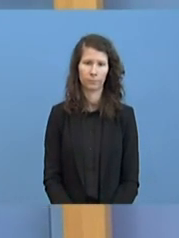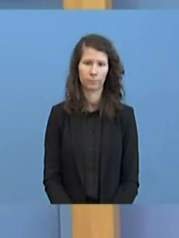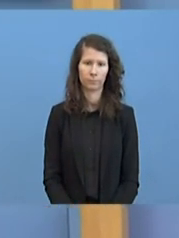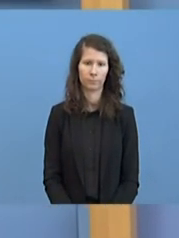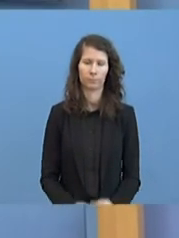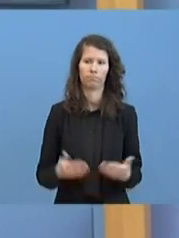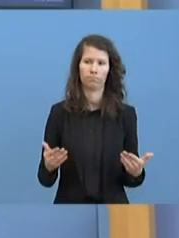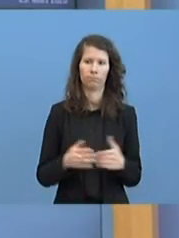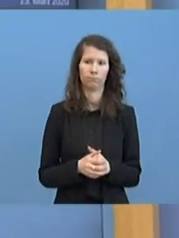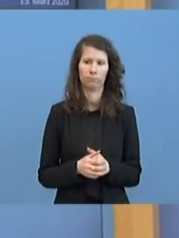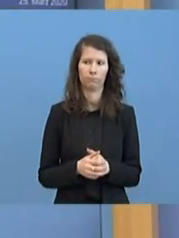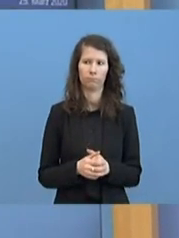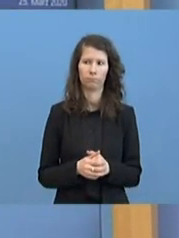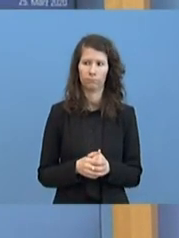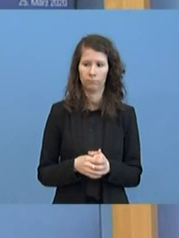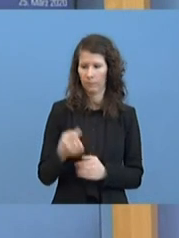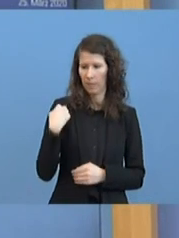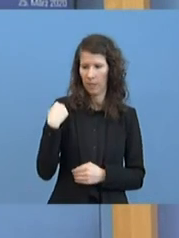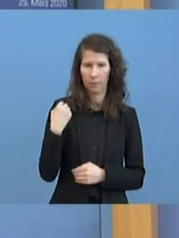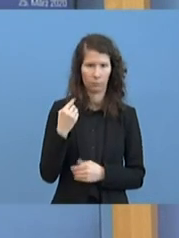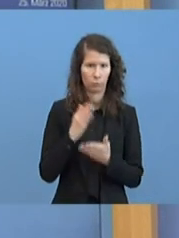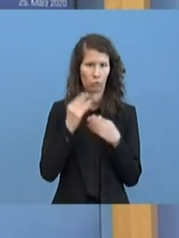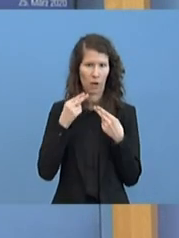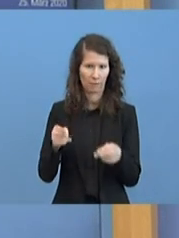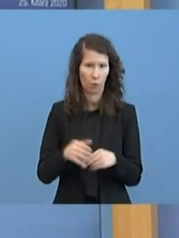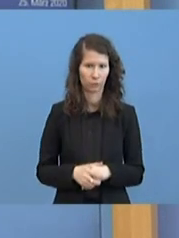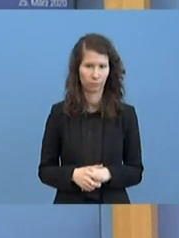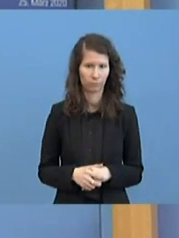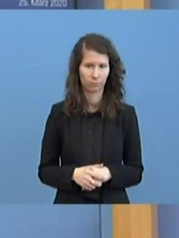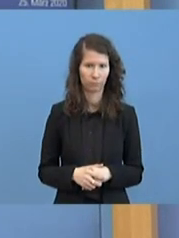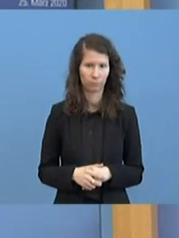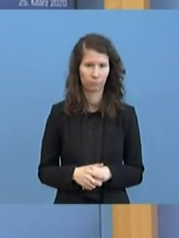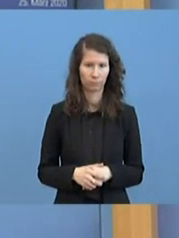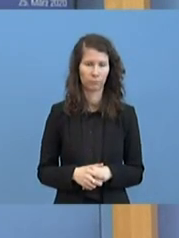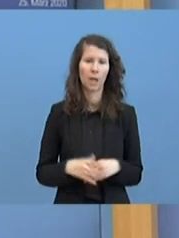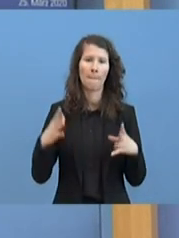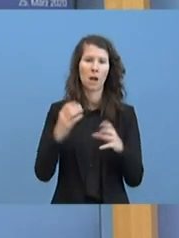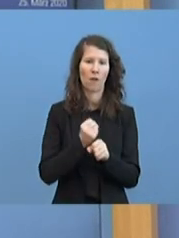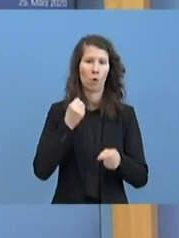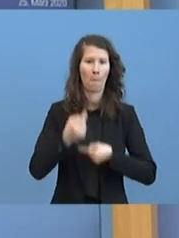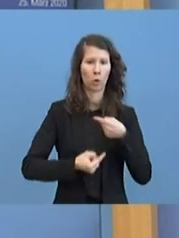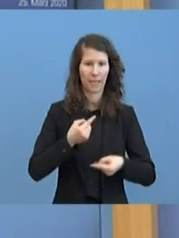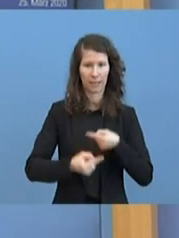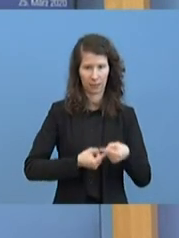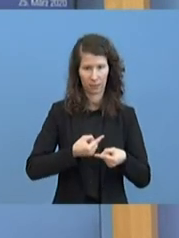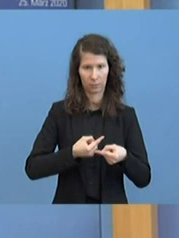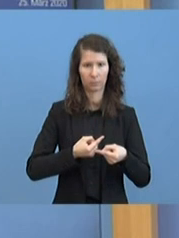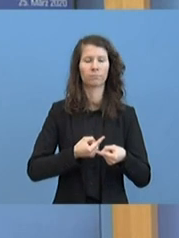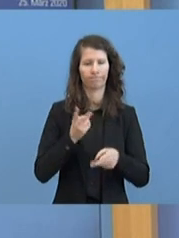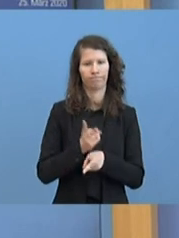Diese Frage hatte ich im Grunde genommen jetzt eigentlich schon beantwortet. Der Beschaffungsprozess dauert an.